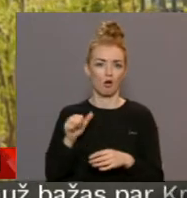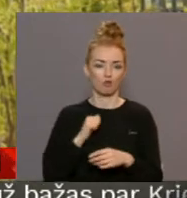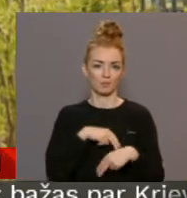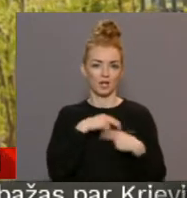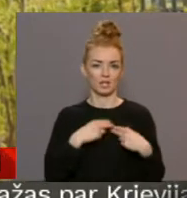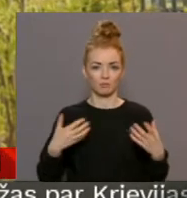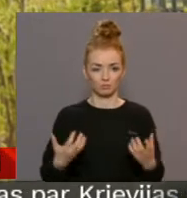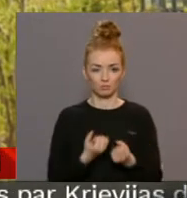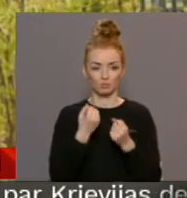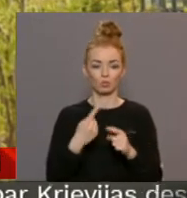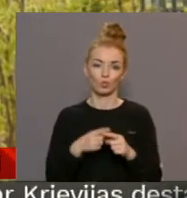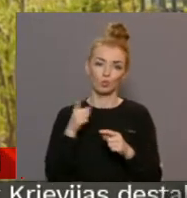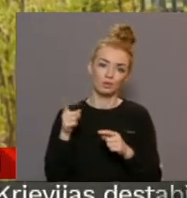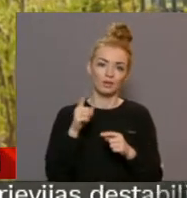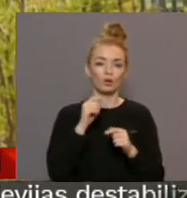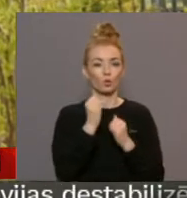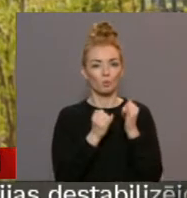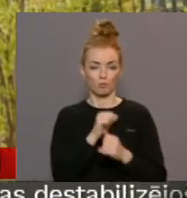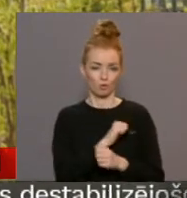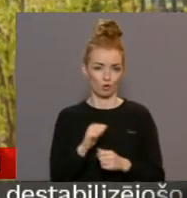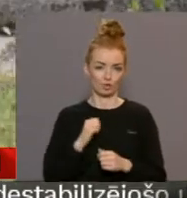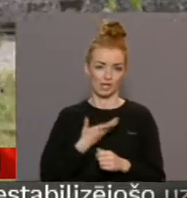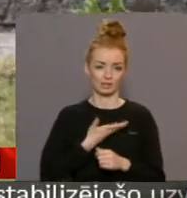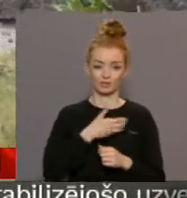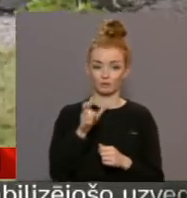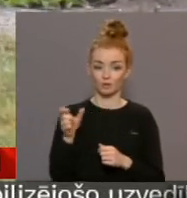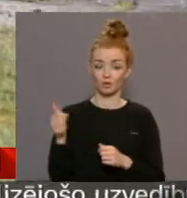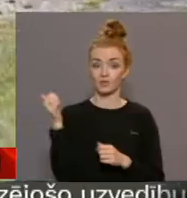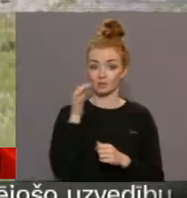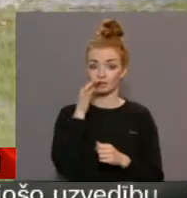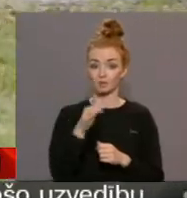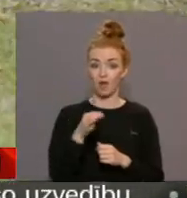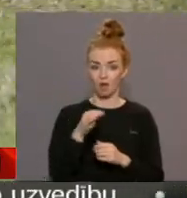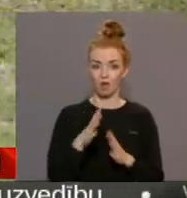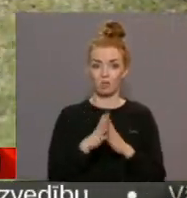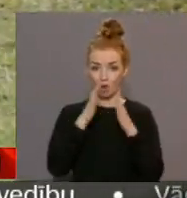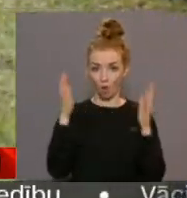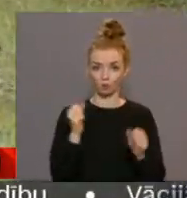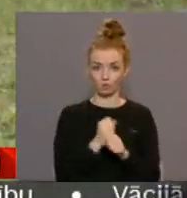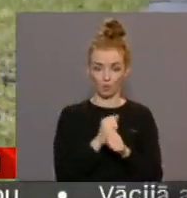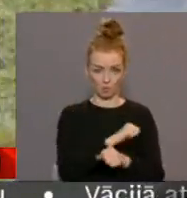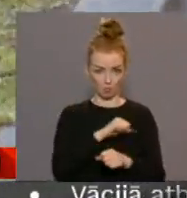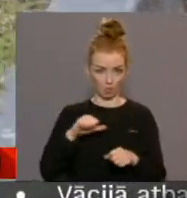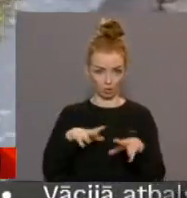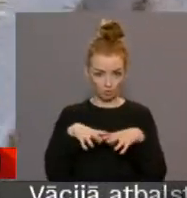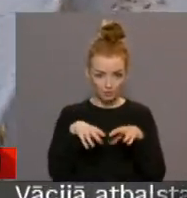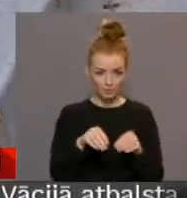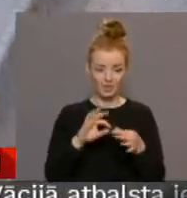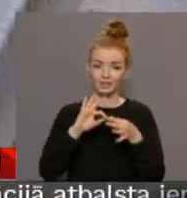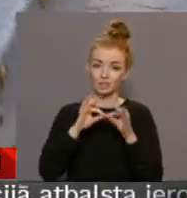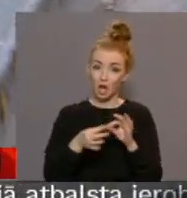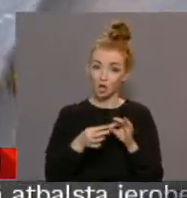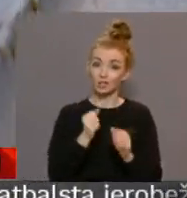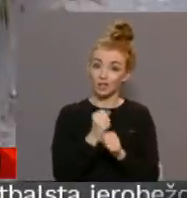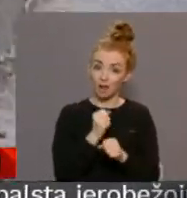rūpas prēks apsaimniekošana uzņemties pašiem iedzīvotājiem. Viņa atzīst, daudzus darbus varam paveikt paši, sarežģītāku